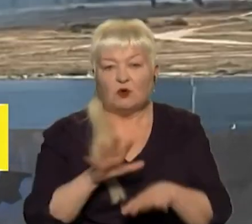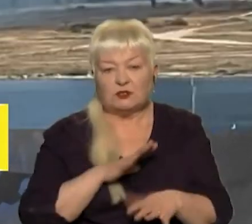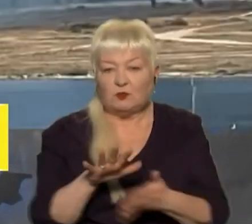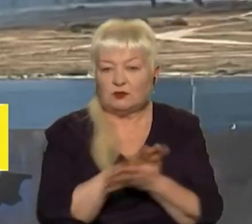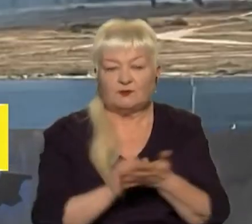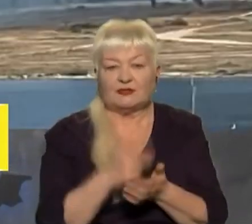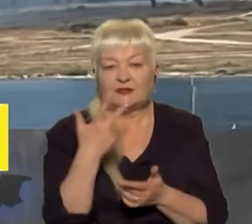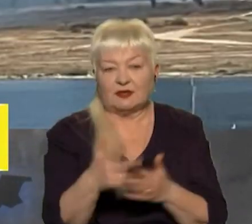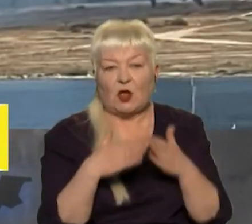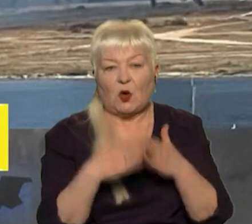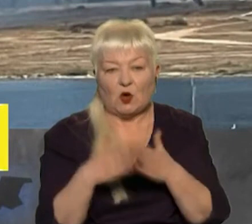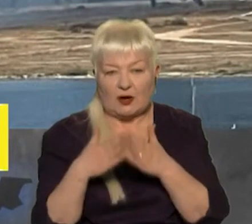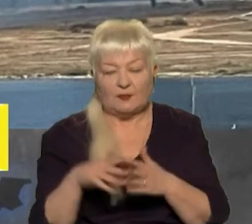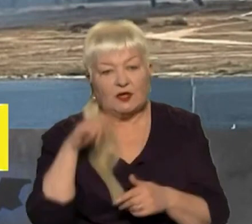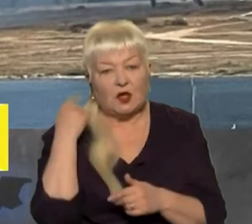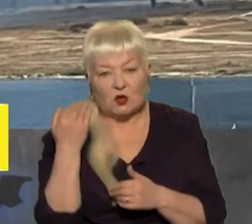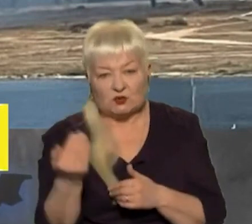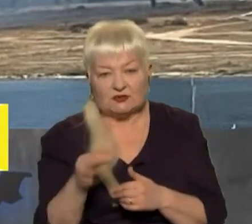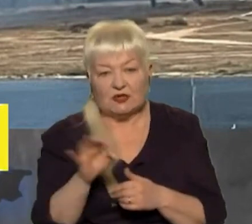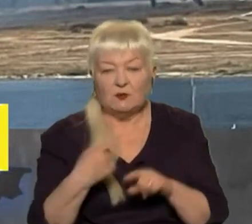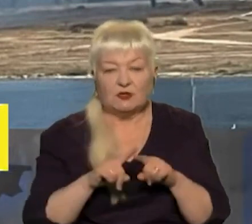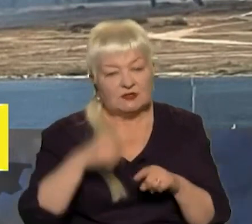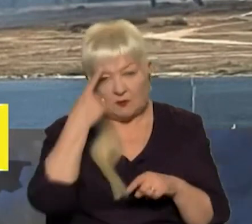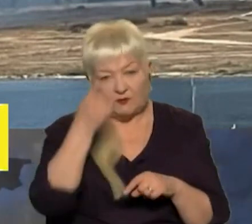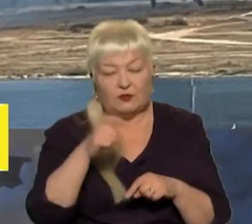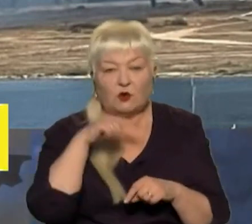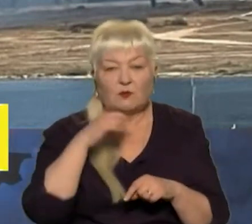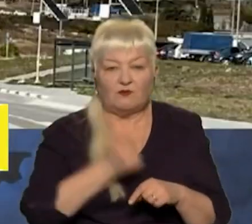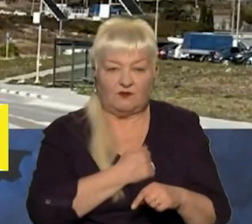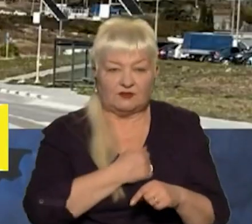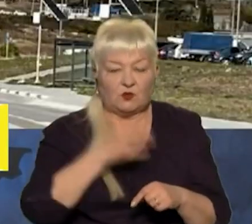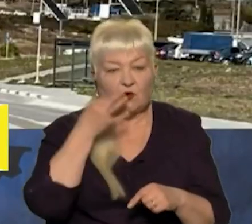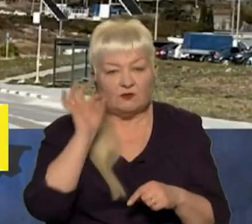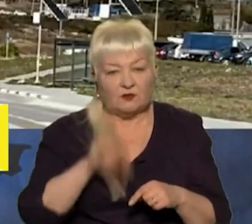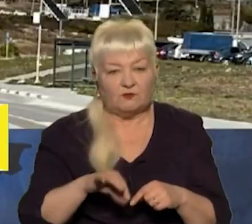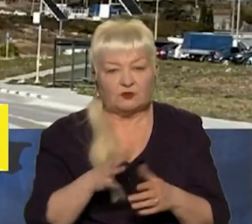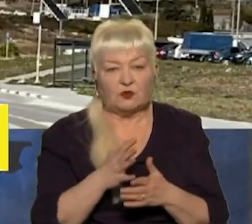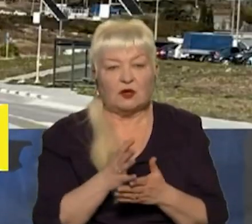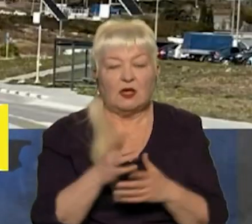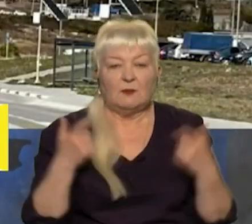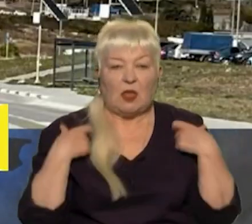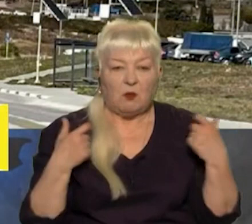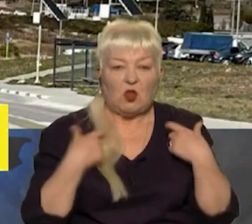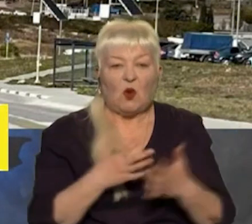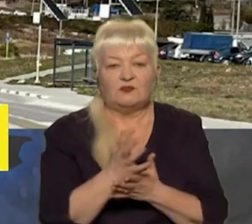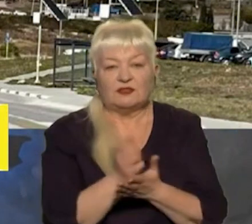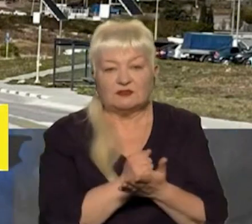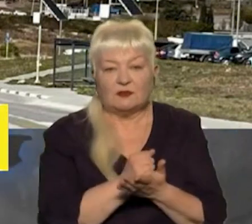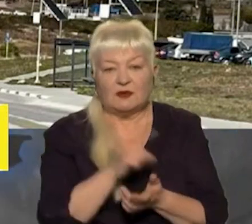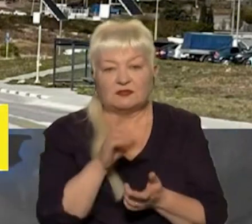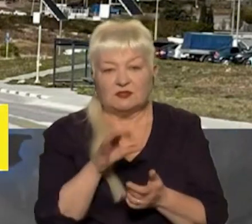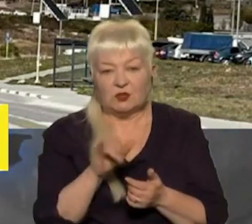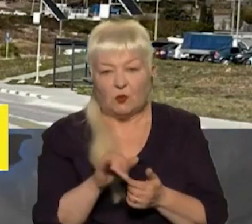Чорноморського флоту Росії. Про це повідомив військовий експерт, полковник запасу ЗСУ та льотчик-інструктор Роман Світан.